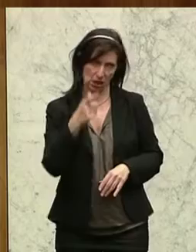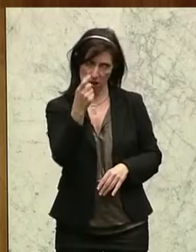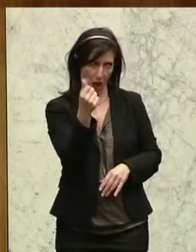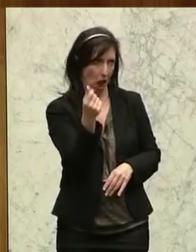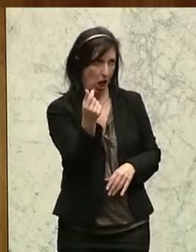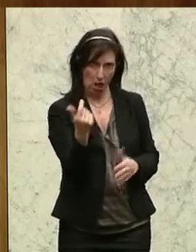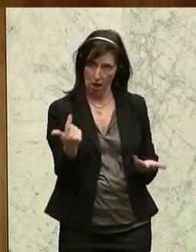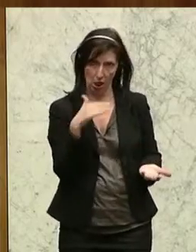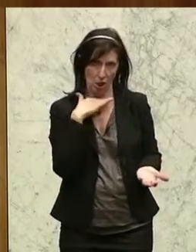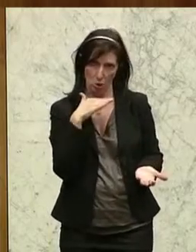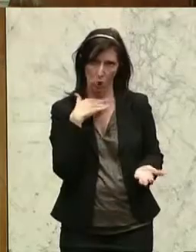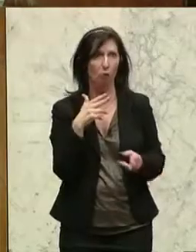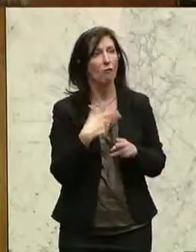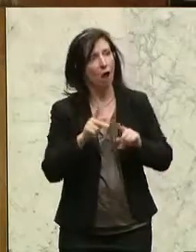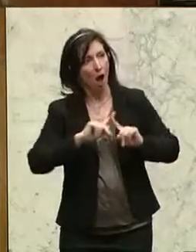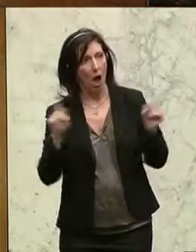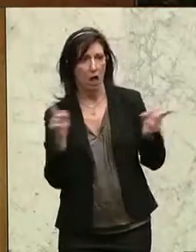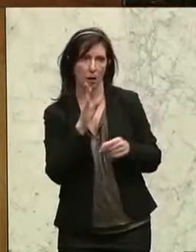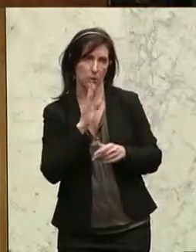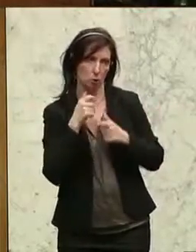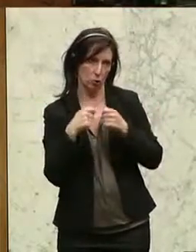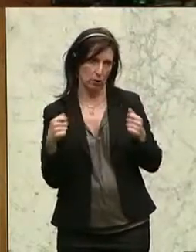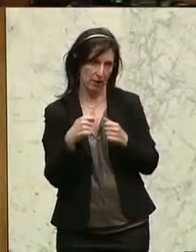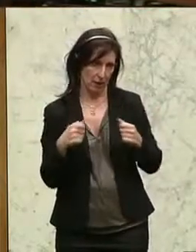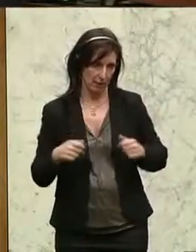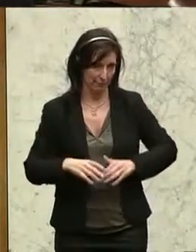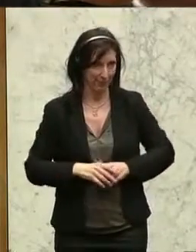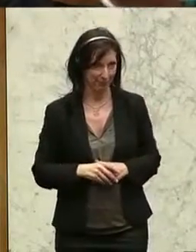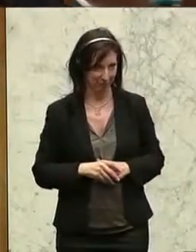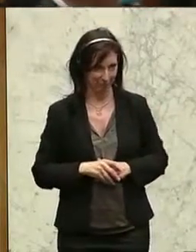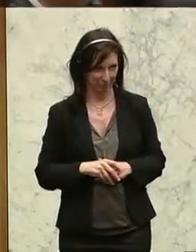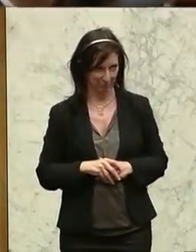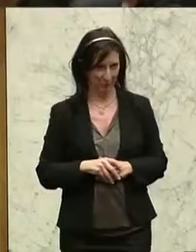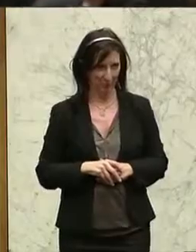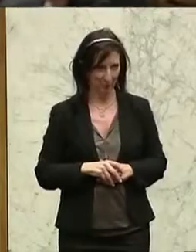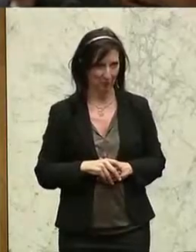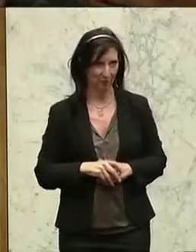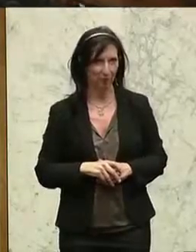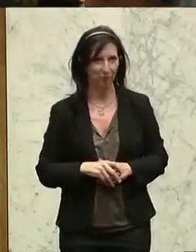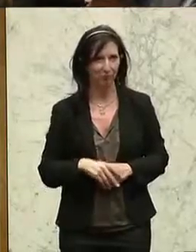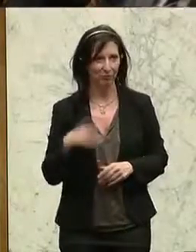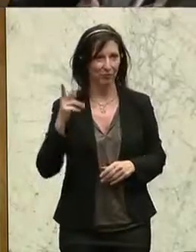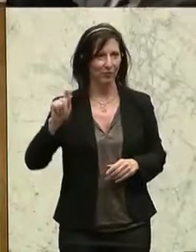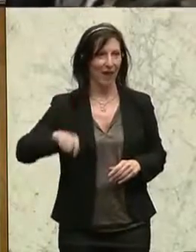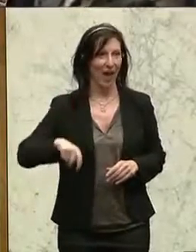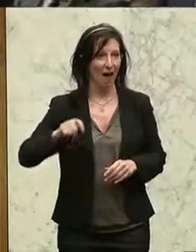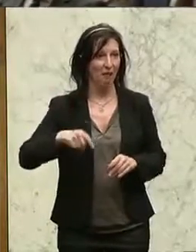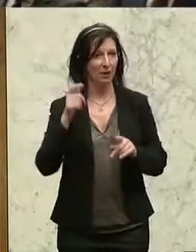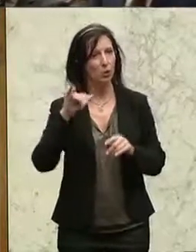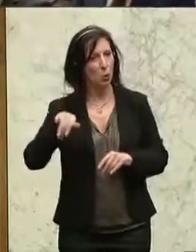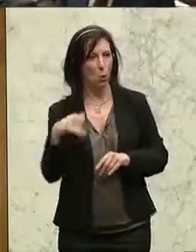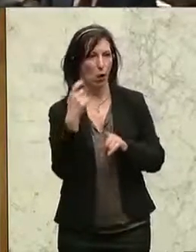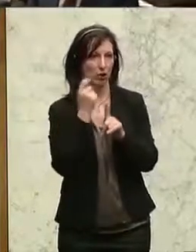haben. Man sollte endlich die Harmonisierung der Systeme angehen, fordert Werner Neubauer, FPÖ,